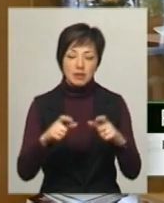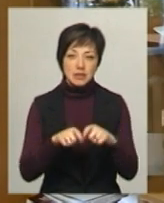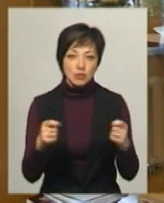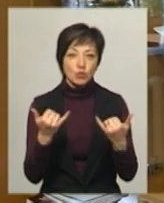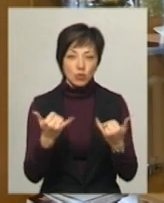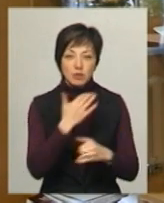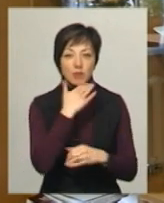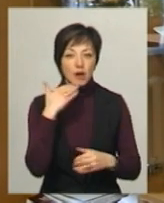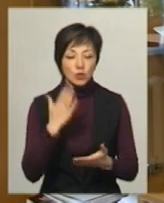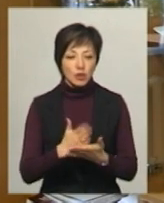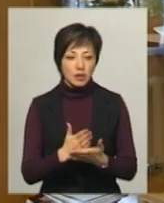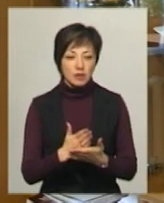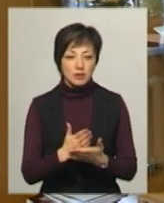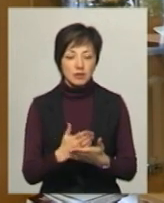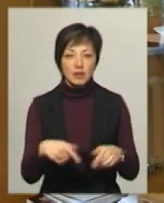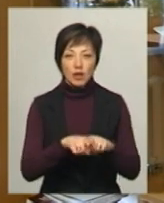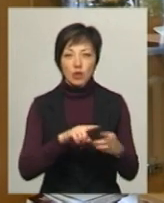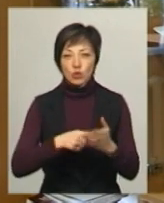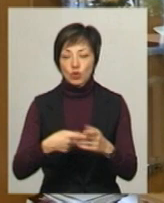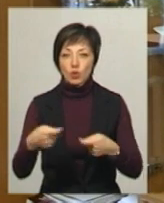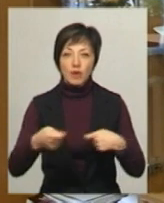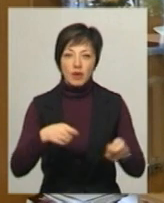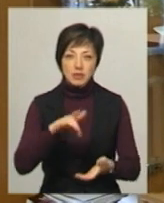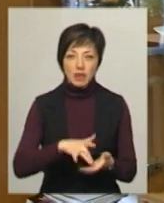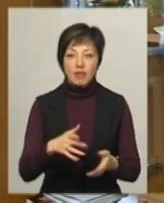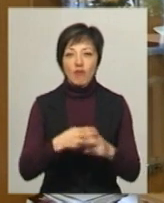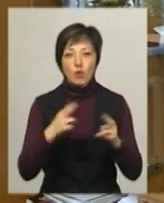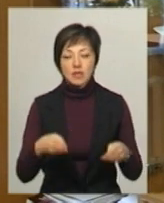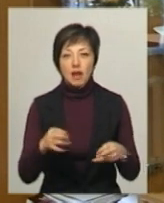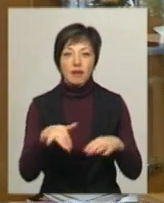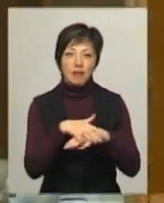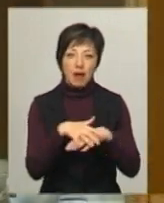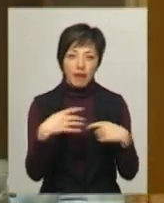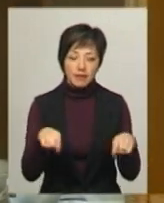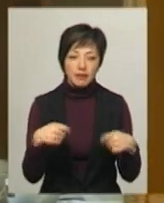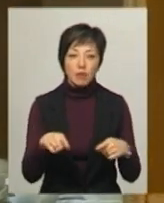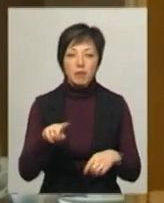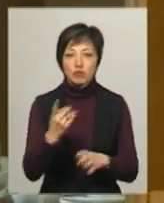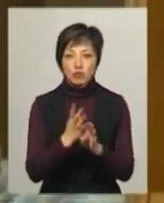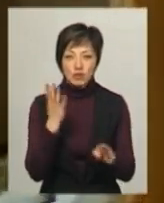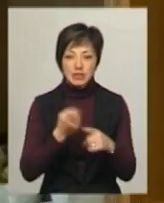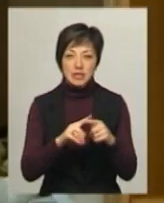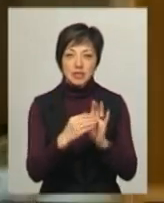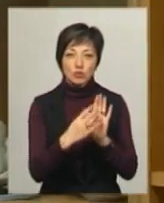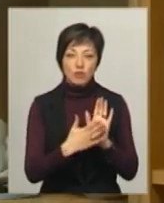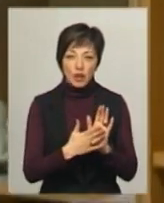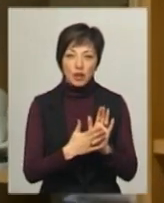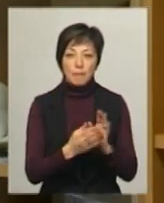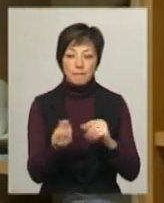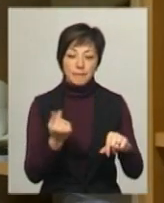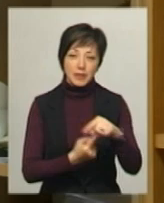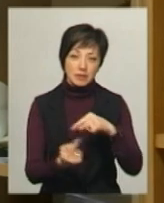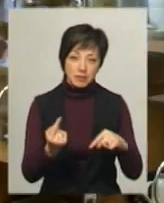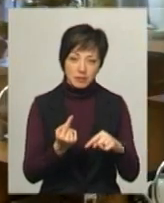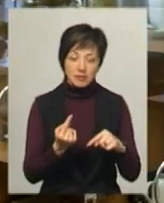що на сьогодні багато є таких точок і торгівельних центрах, і на вокзалах, і на ринках. Насамперед це, звісно, зареєструвати підприємство чи